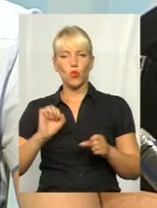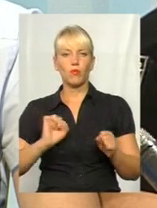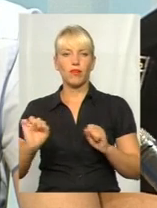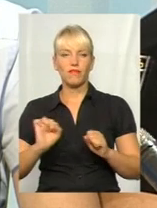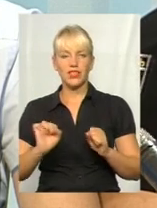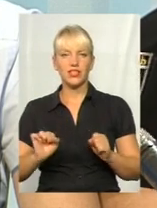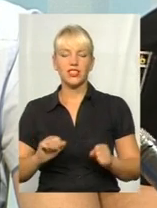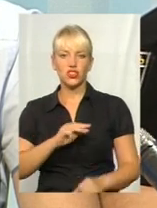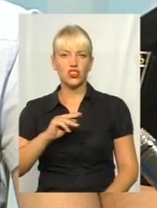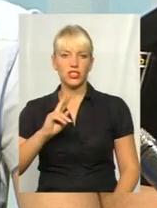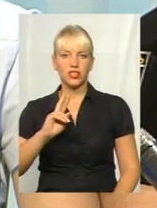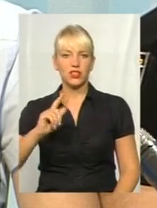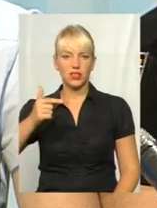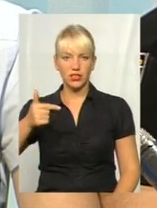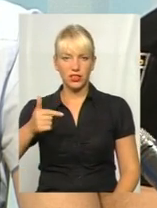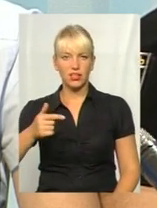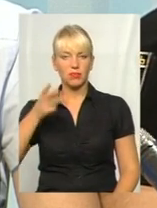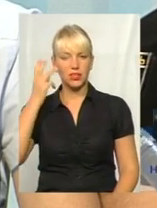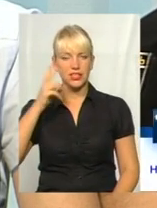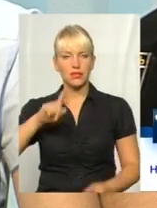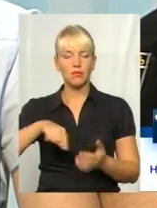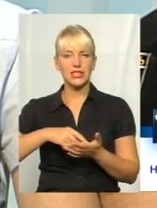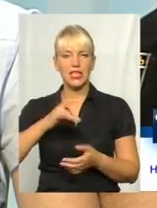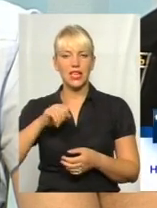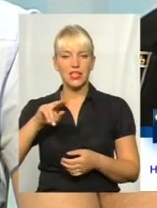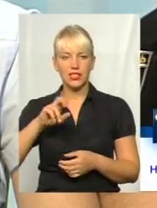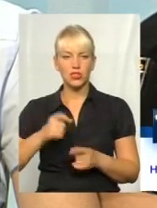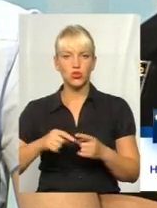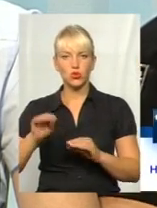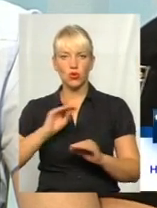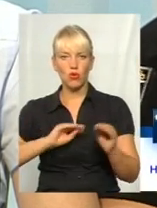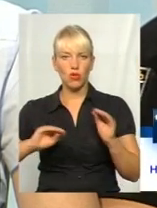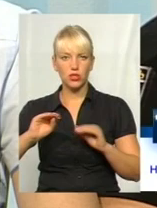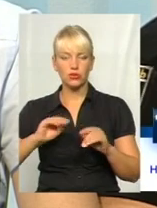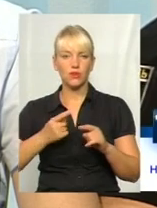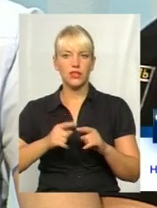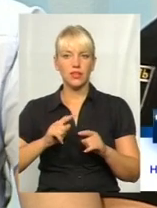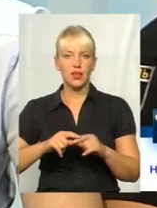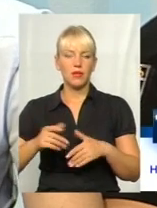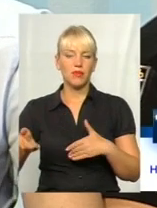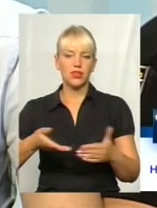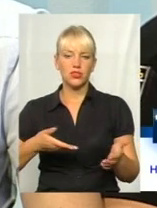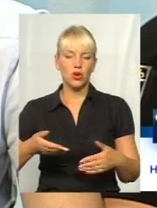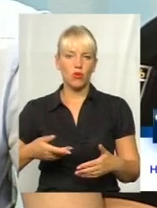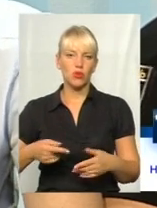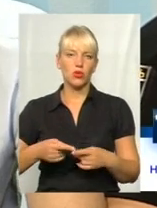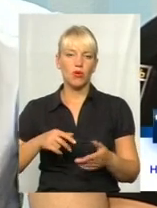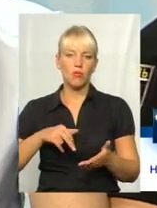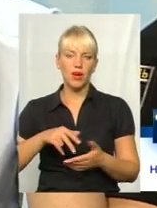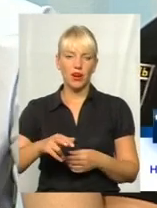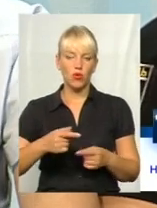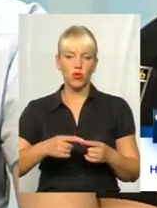житлово-господарського комплексу Хмельницької міської ради з приводу облаштування пішохідного переходу відповідними